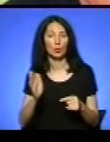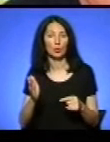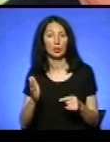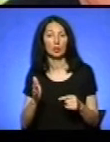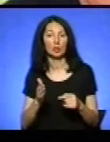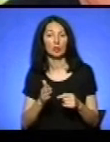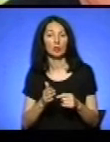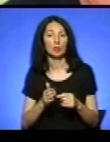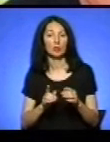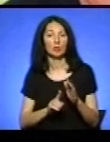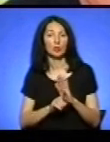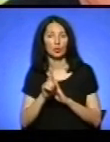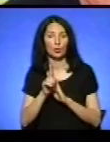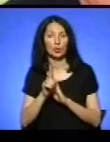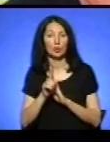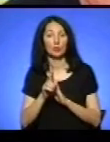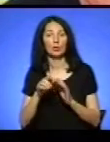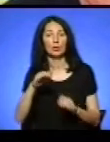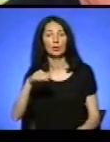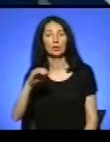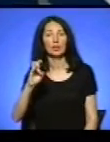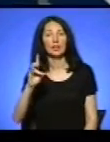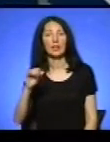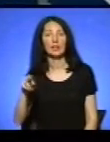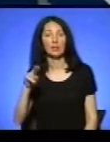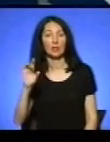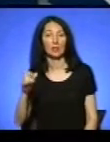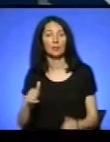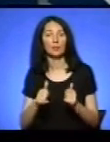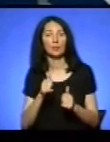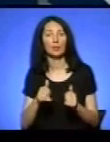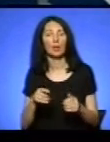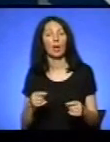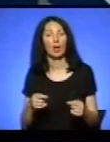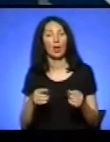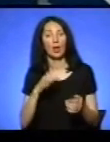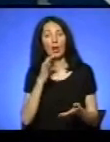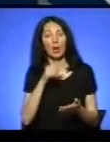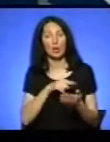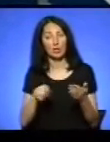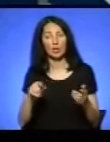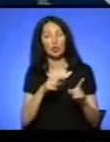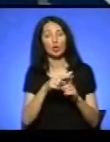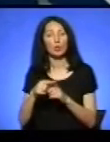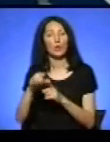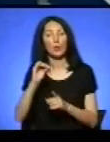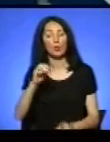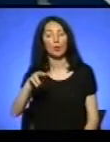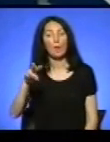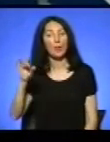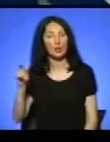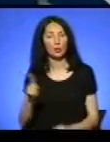вже буде розпочати тендер. Зазначу, за словами Юрія Мелецького, у тернопільському